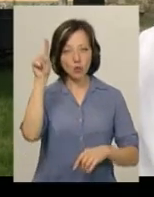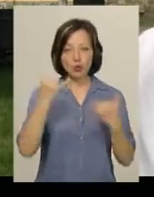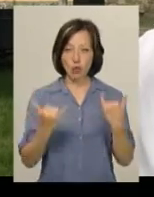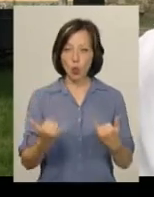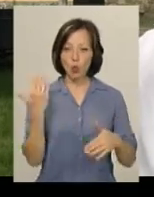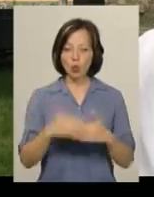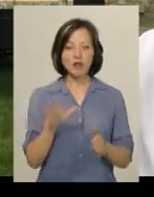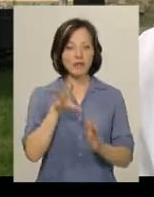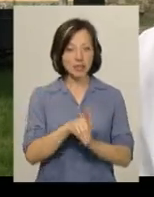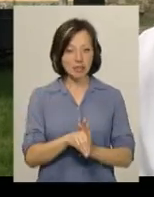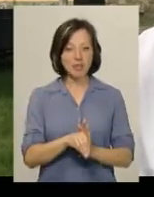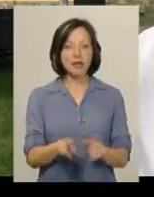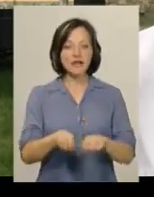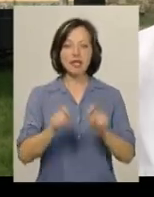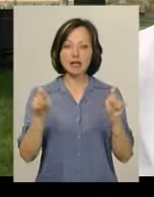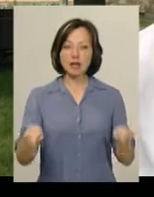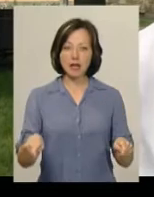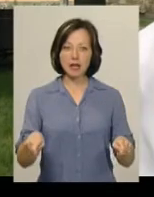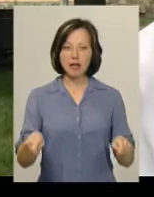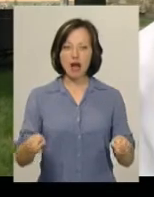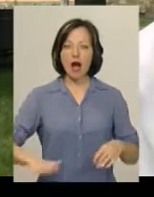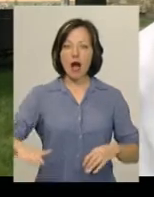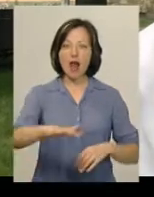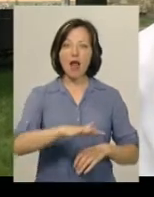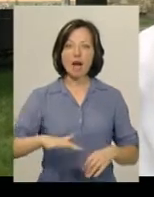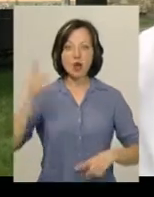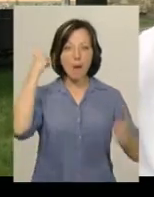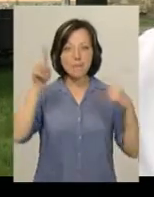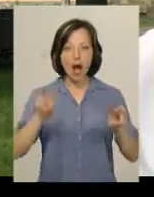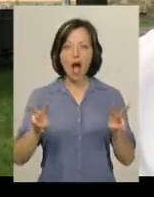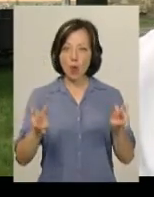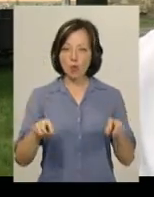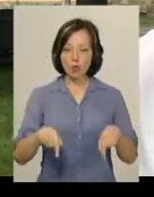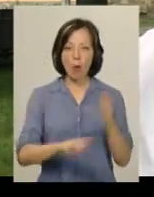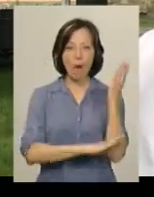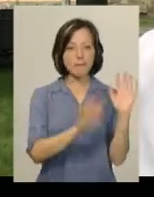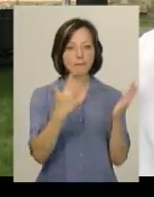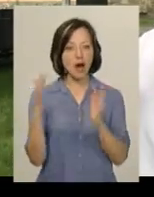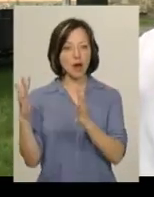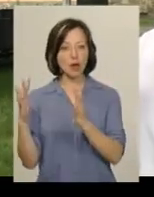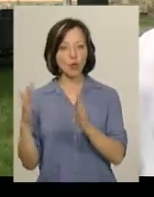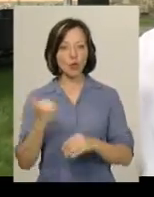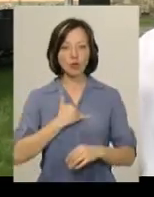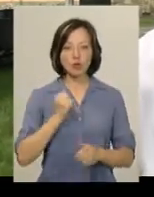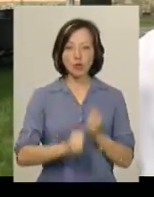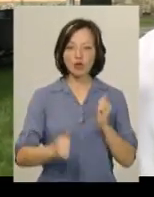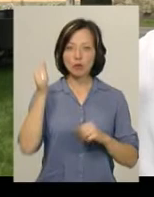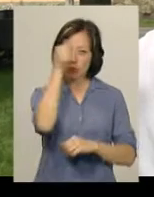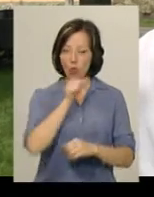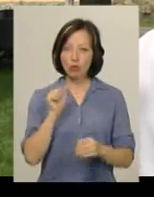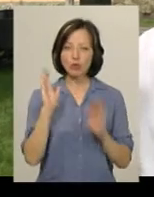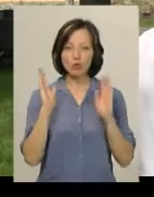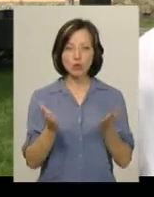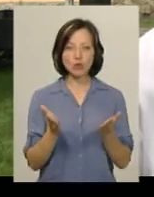сьогодні вже втілилася. Ми відкрили Галявину «Байок». Власне, в цьому парку в нас кожним роком будуть